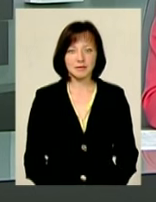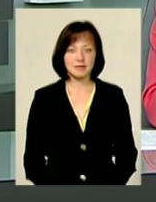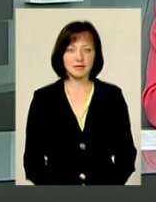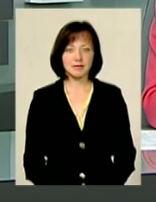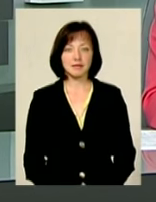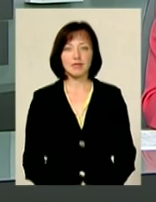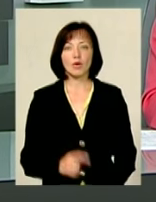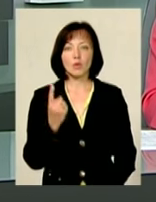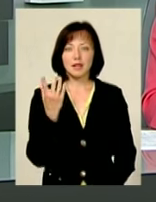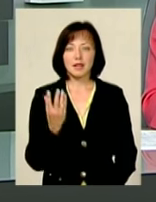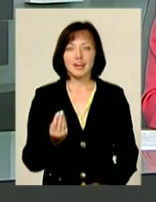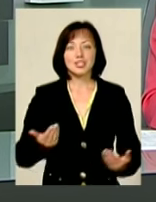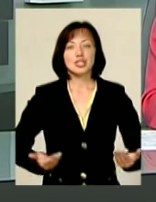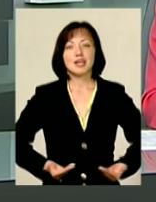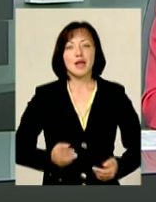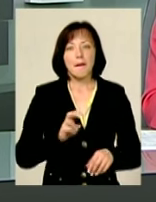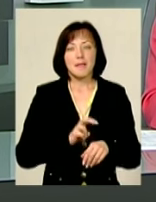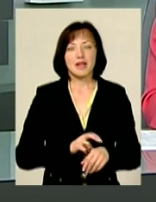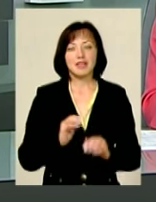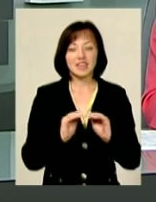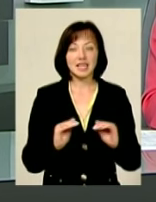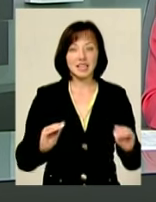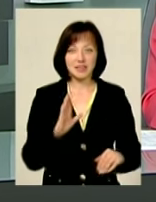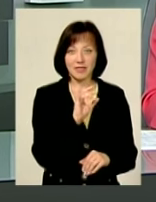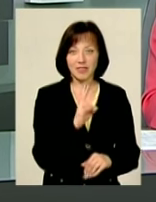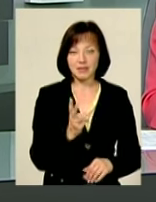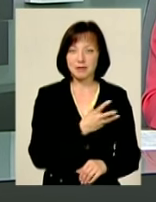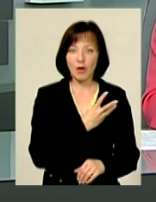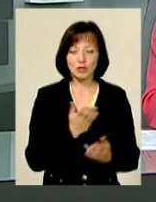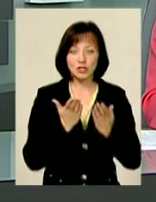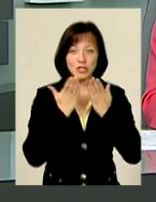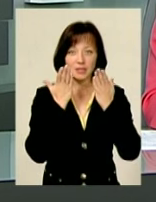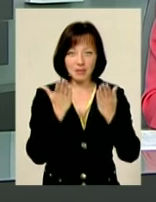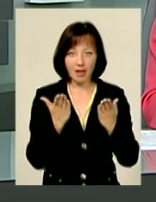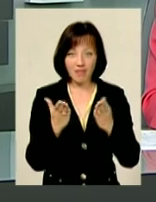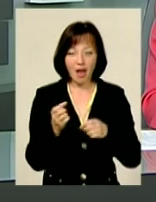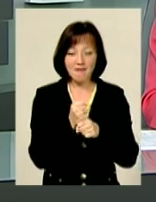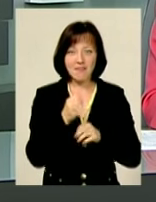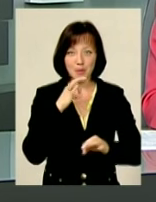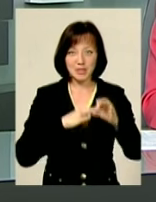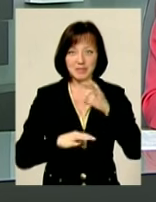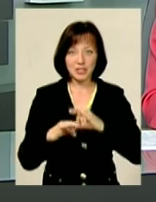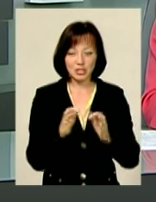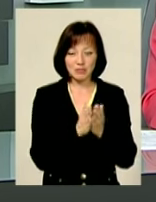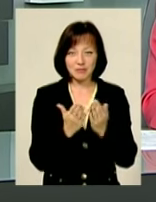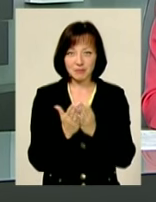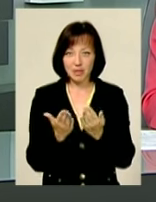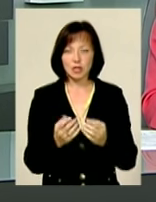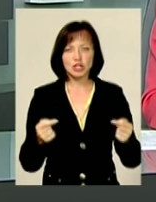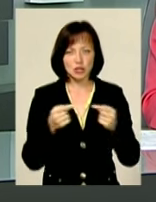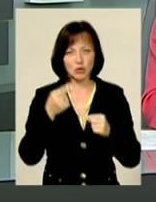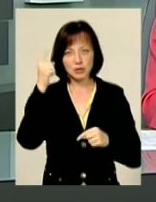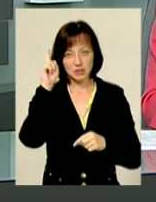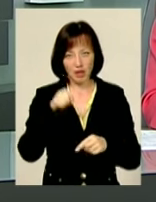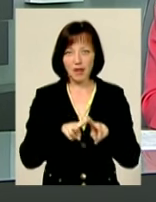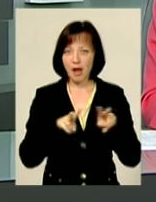Один день із життя медиків. У дитинстві він із захопленням читав фармацевтичні довідники та чітко знав, як і